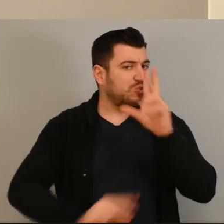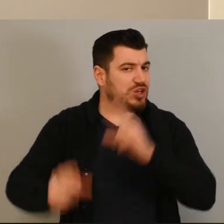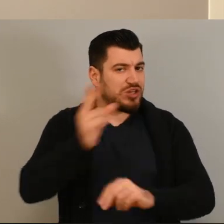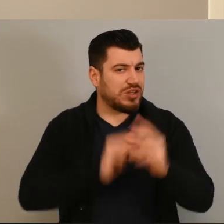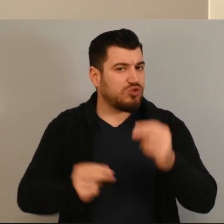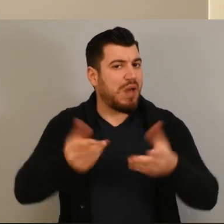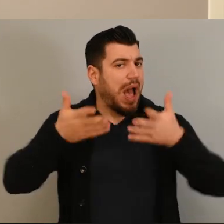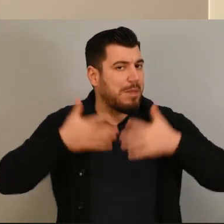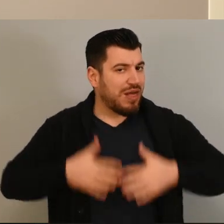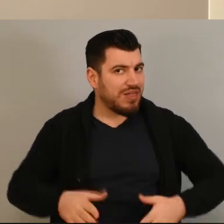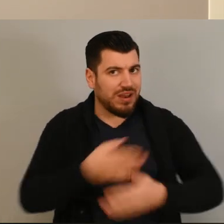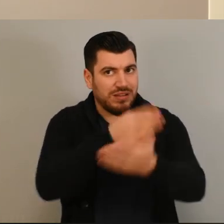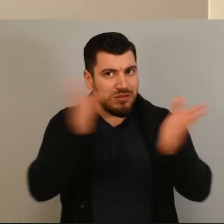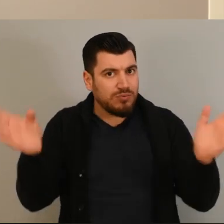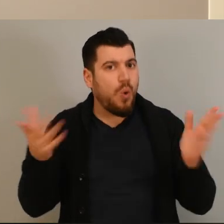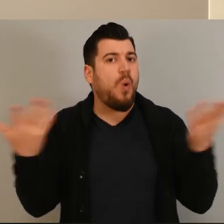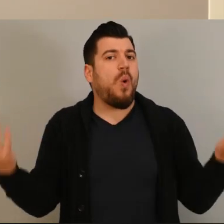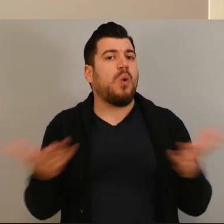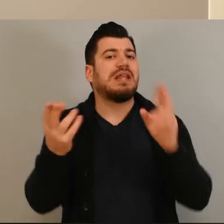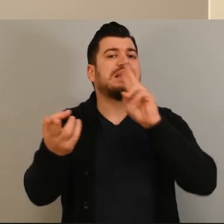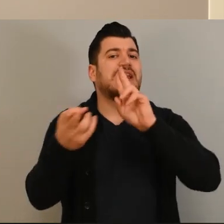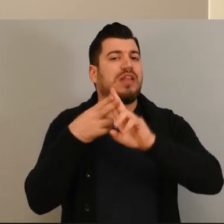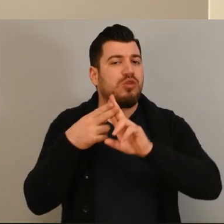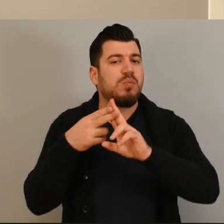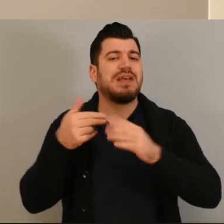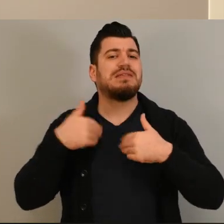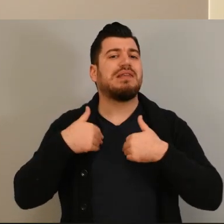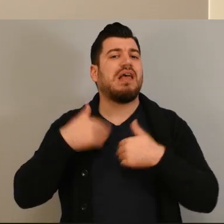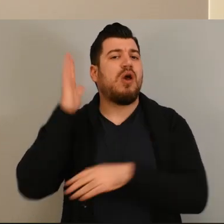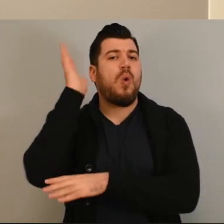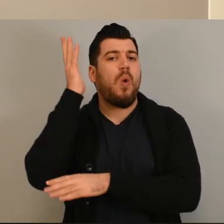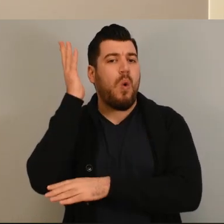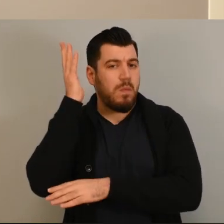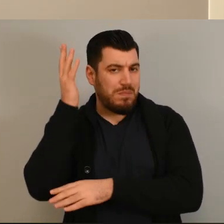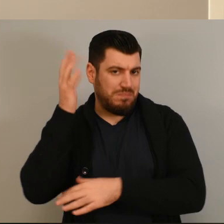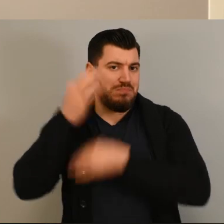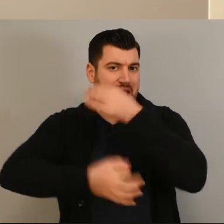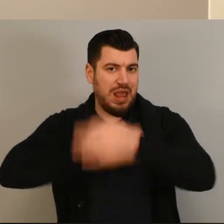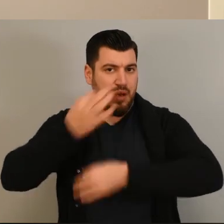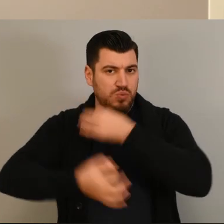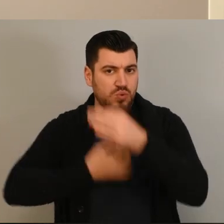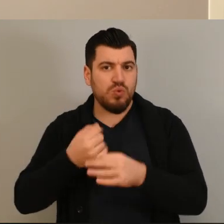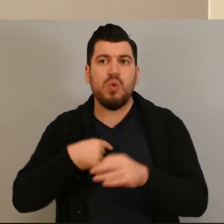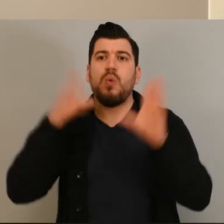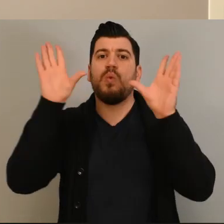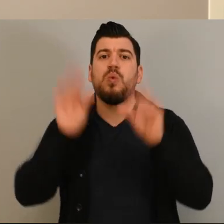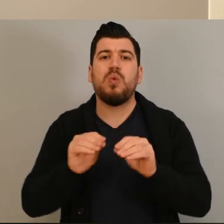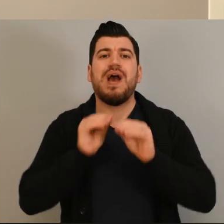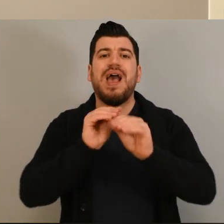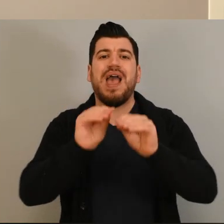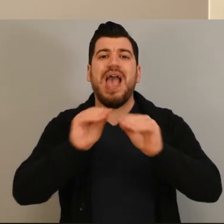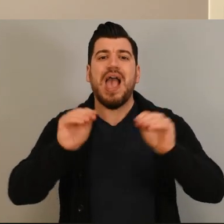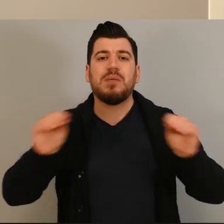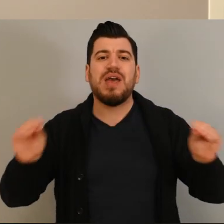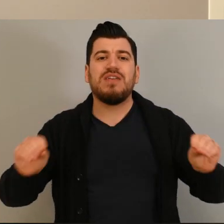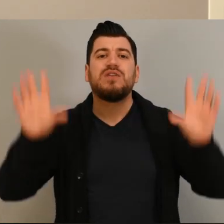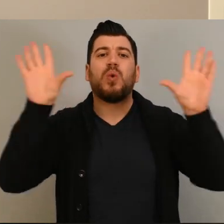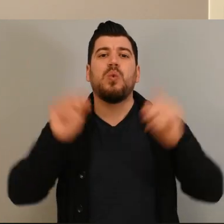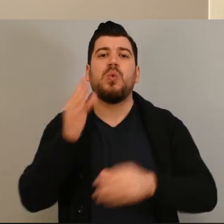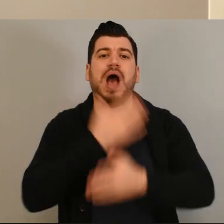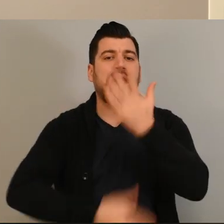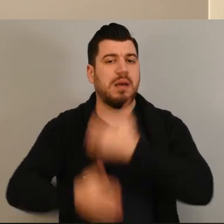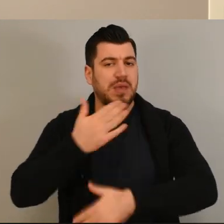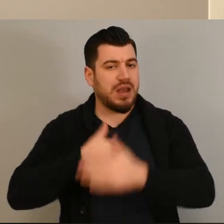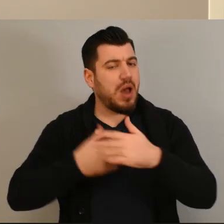όπου βρεθούμε και όταν βρεθούμε σε κάποια ομιλία εξοικείωσης με την αναπηρία από τις πολλές που πραγματοποιούμε